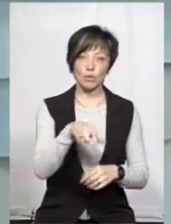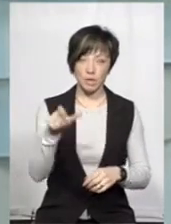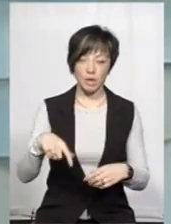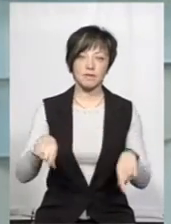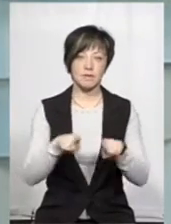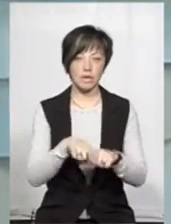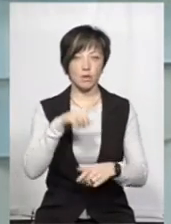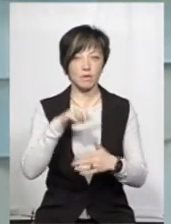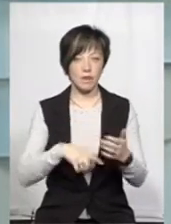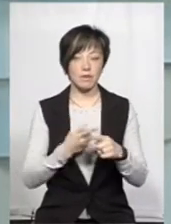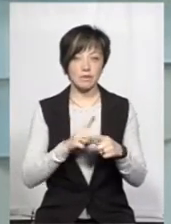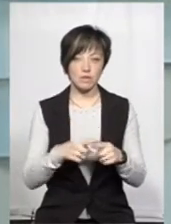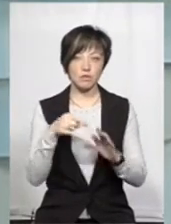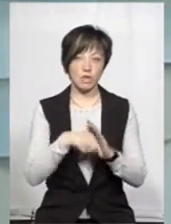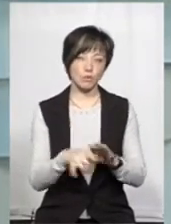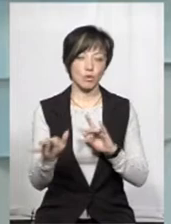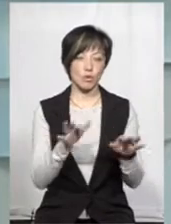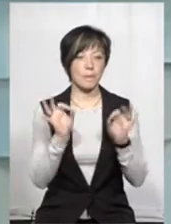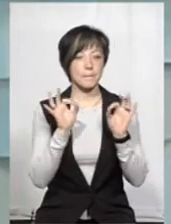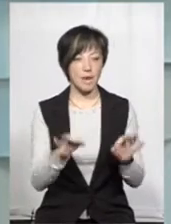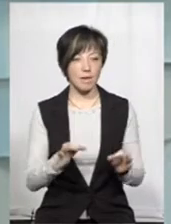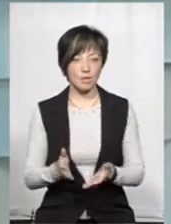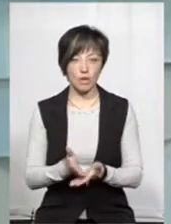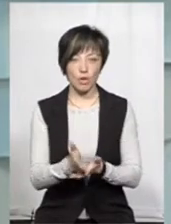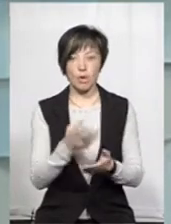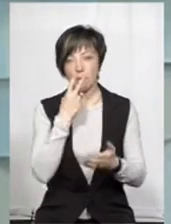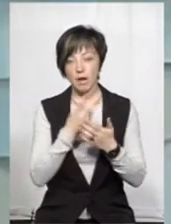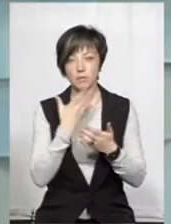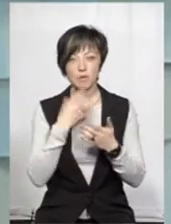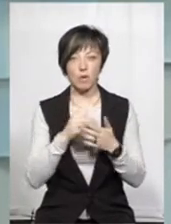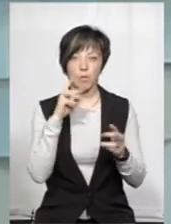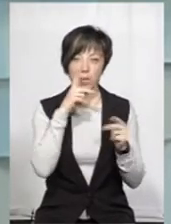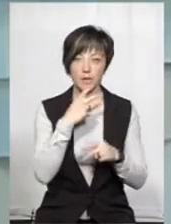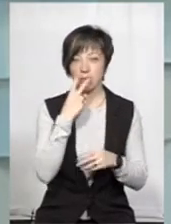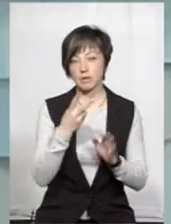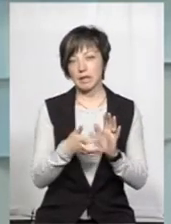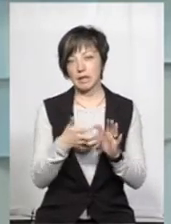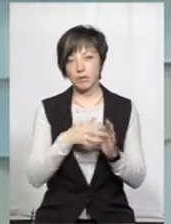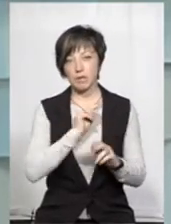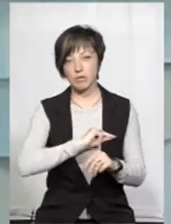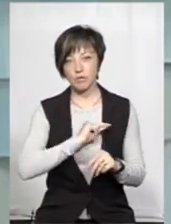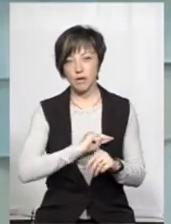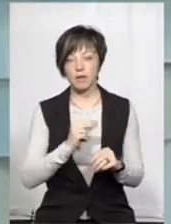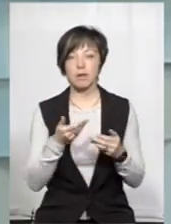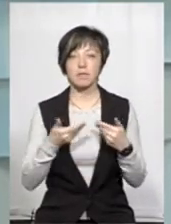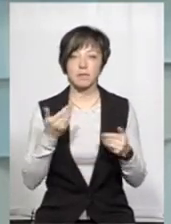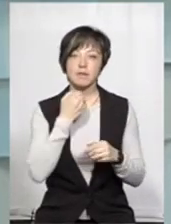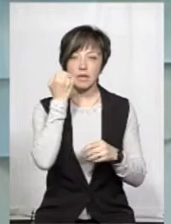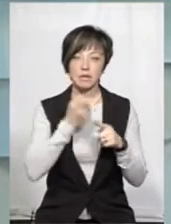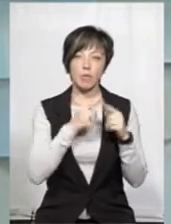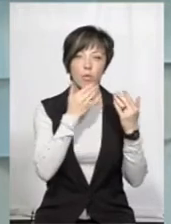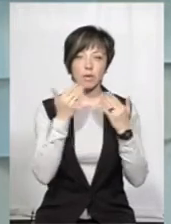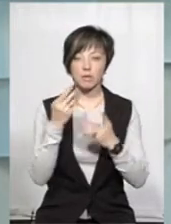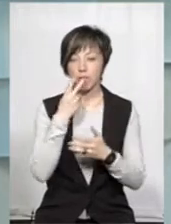все-таки довіряють. Це означає, що ми рухаємося по правильному шляху. Ми бачимо свої помилки, ми бачимо якесь недопрацювання. Ми завдяки цим